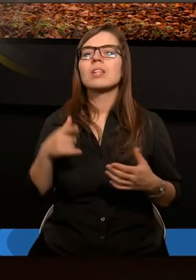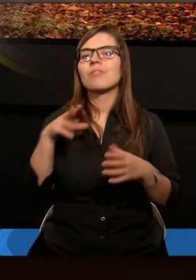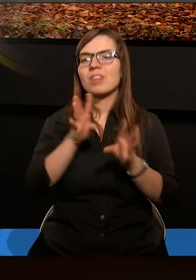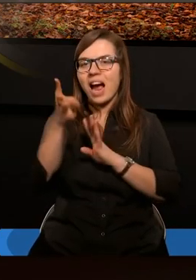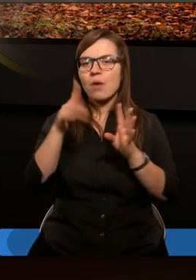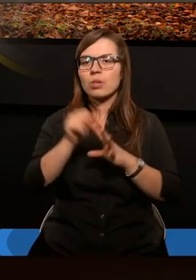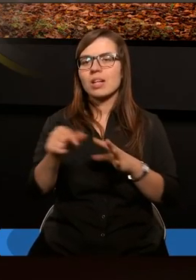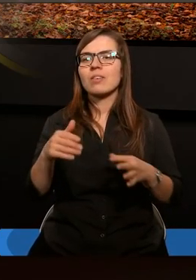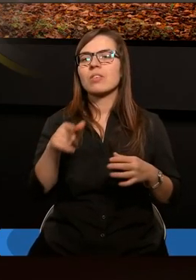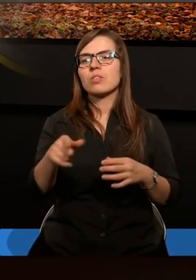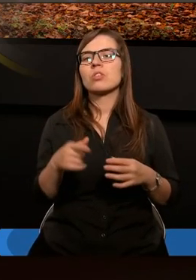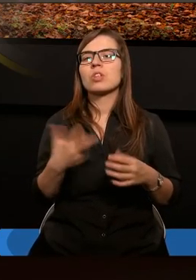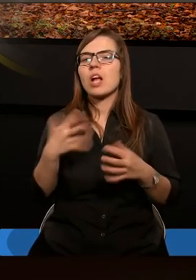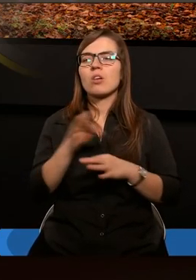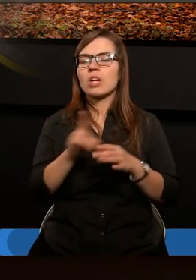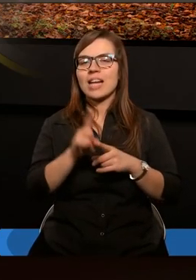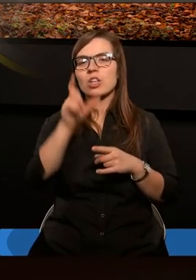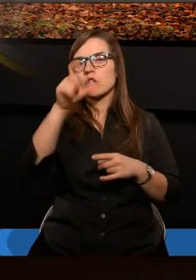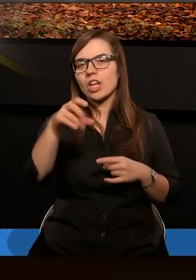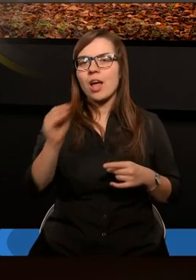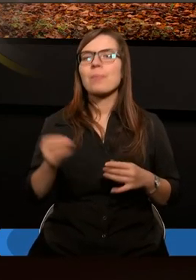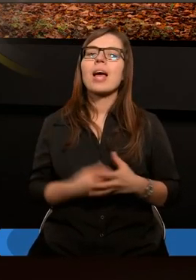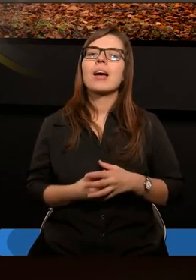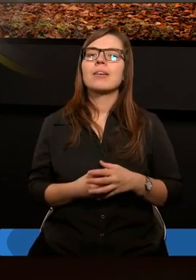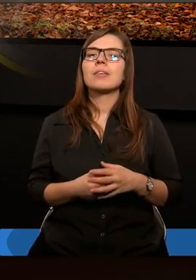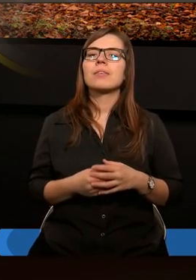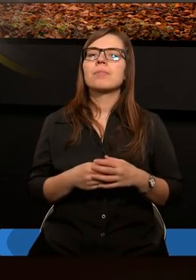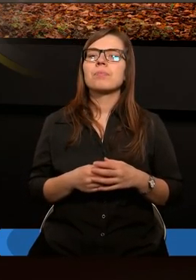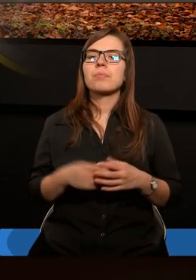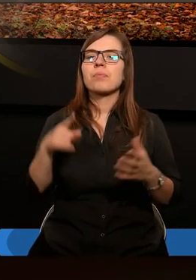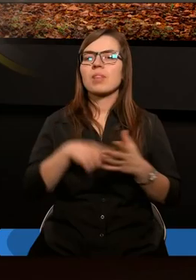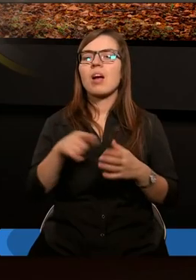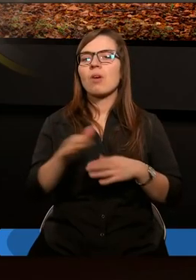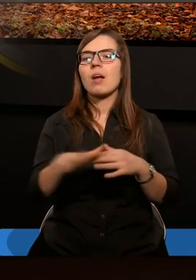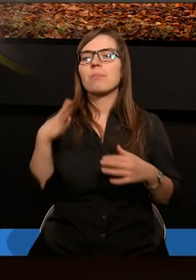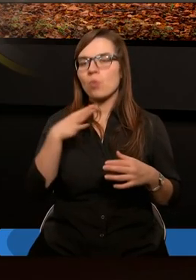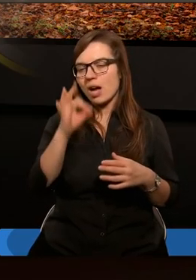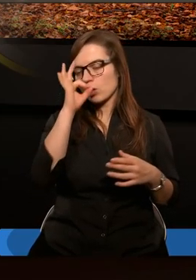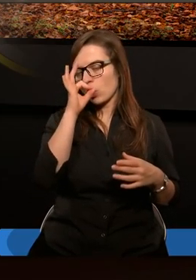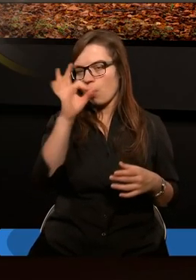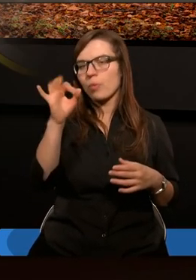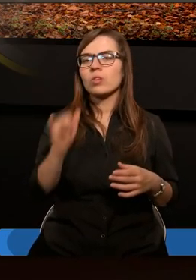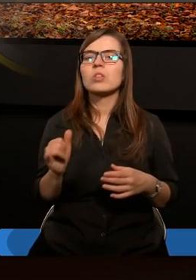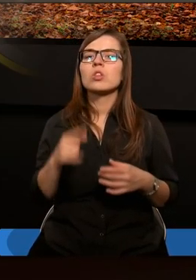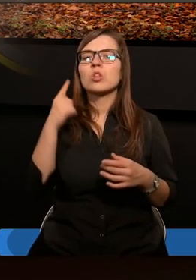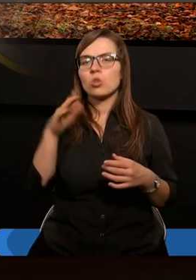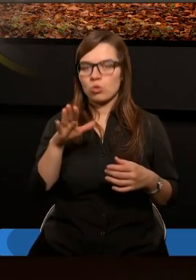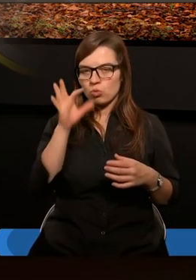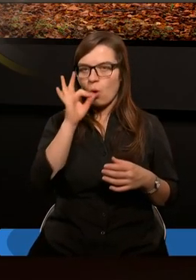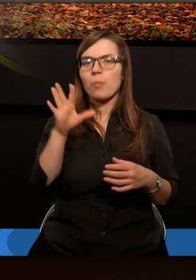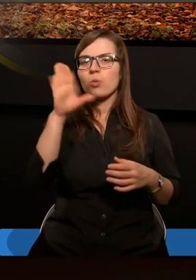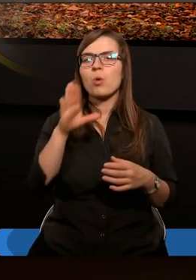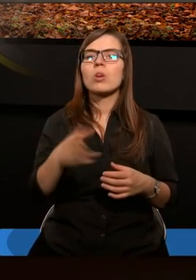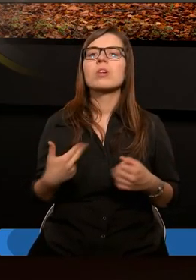oszczędził gałęzi naturalnych, nie oszczędzi też ciebie. zważ wtedy na dobrotliwość i surowość